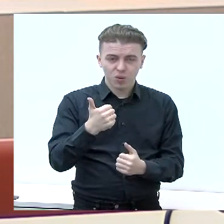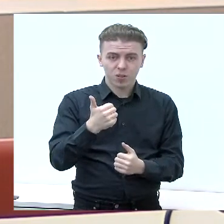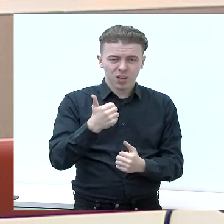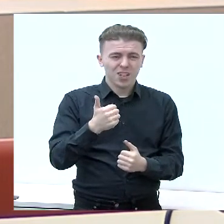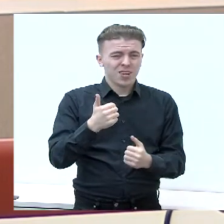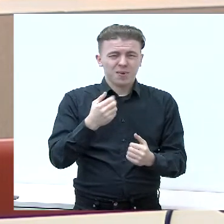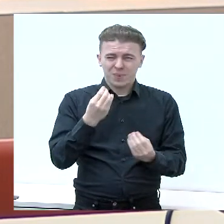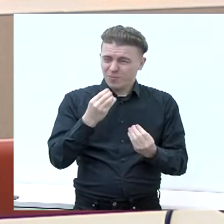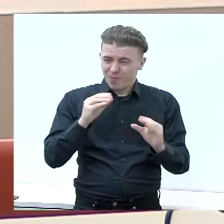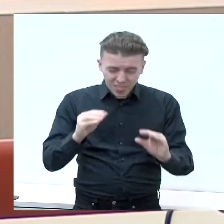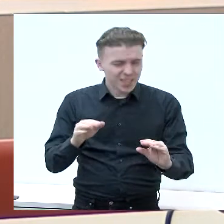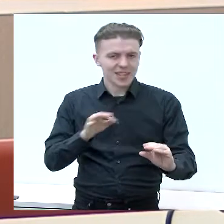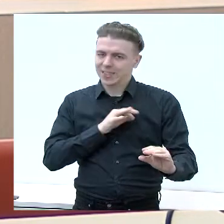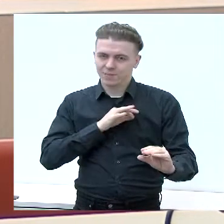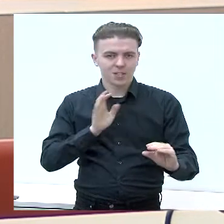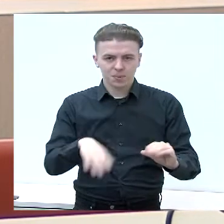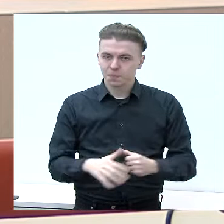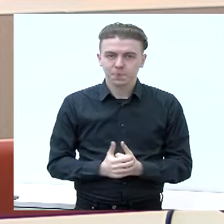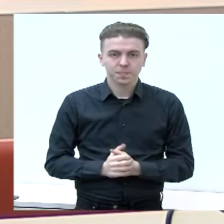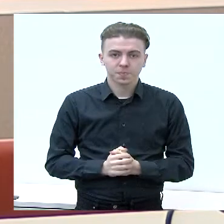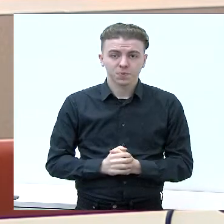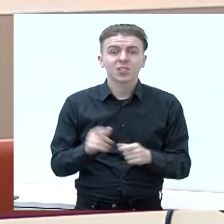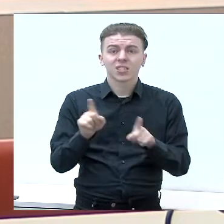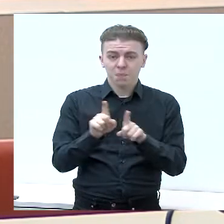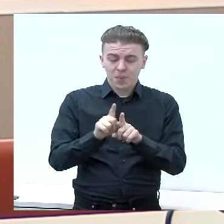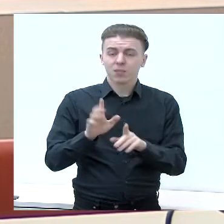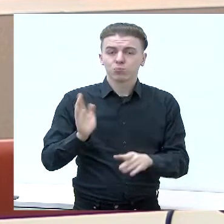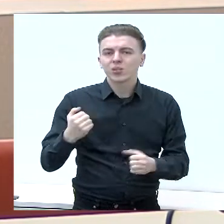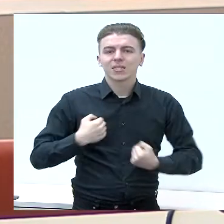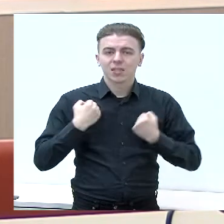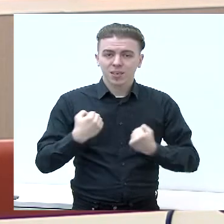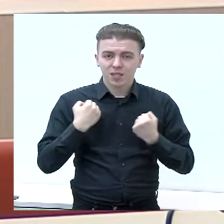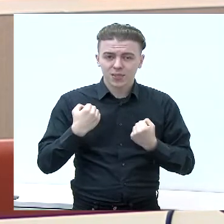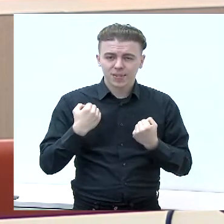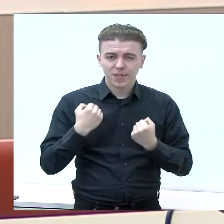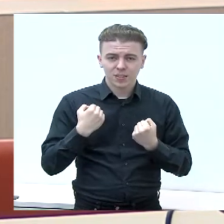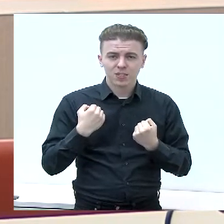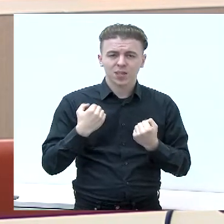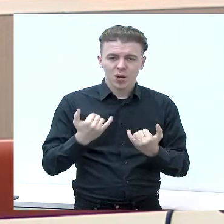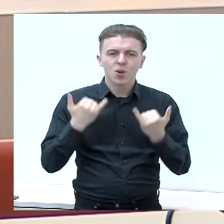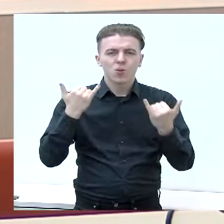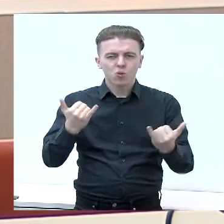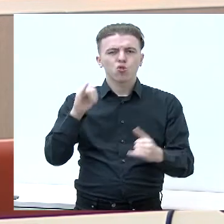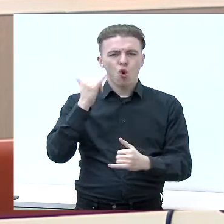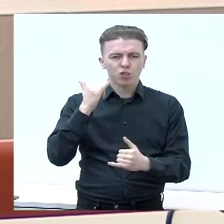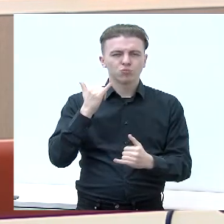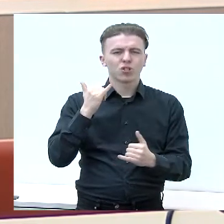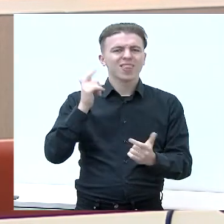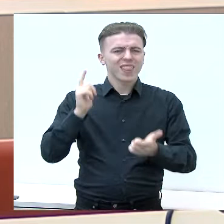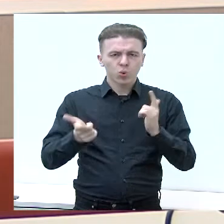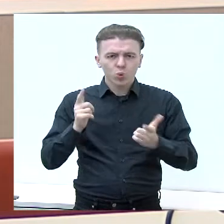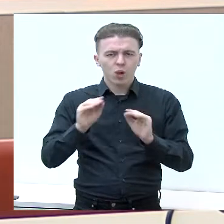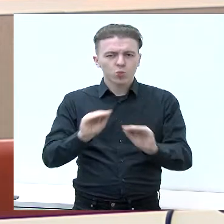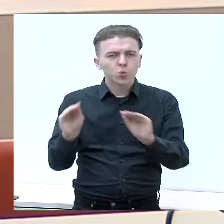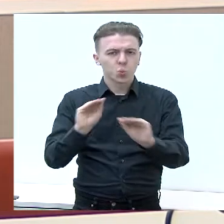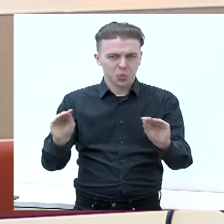resursais. Taip pat stengsimys, kai galima teikti kokybiškas nefralos ūgdymų paslaugas.